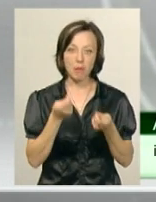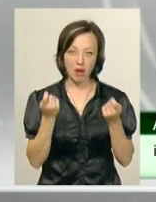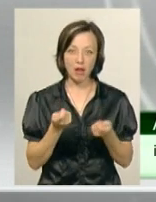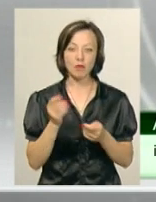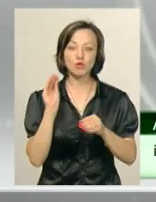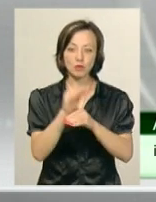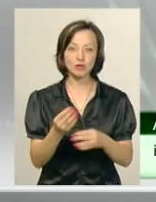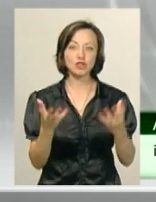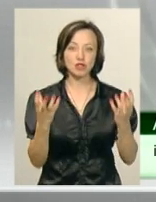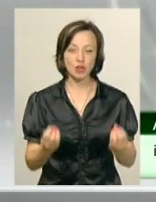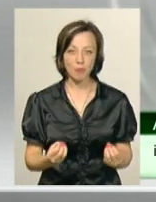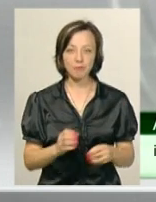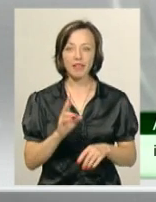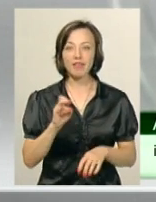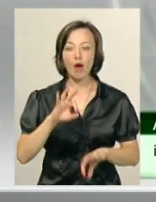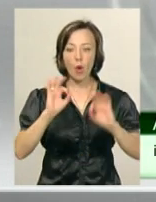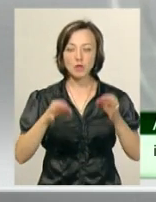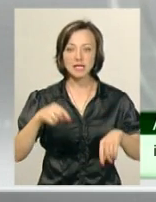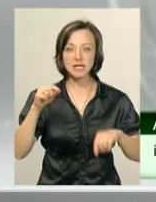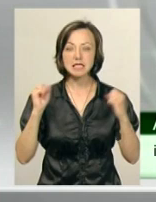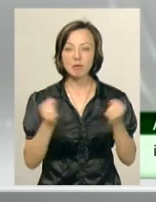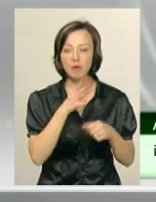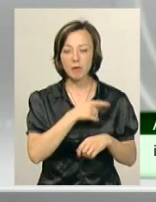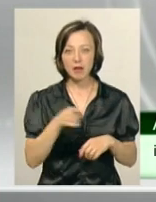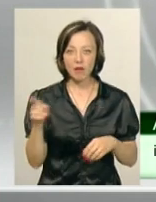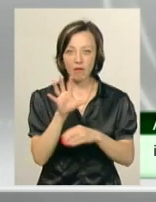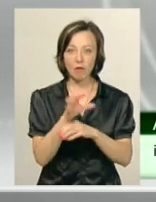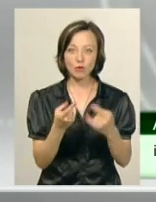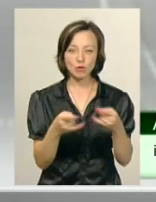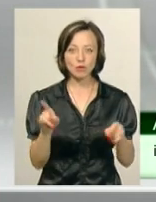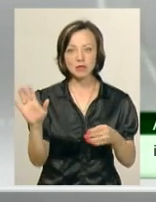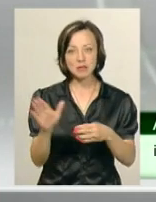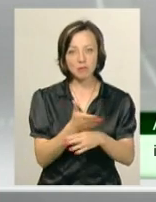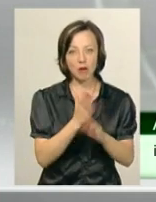прикріпимо ще. На осінньо-зимовий період ми, напевно, цю фотозону зніматимемо.